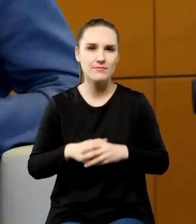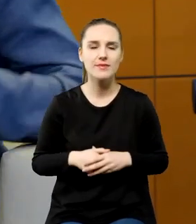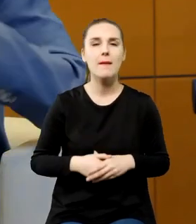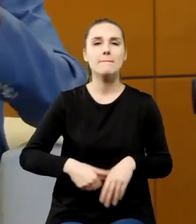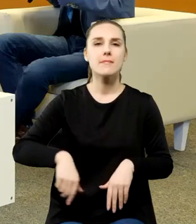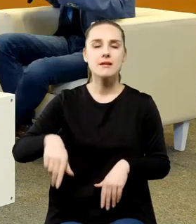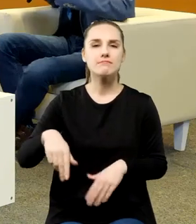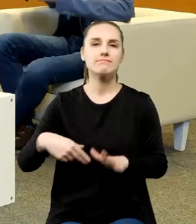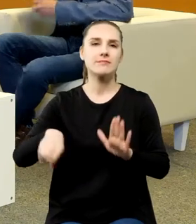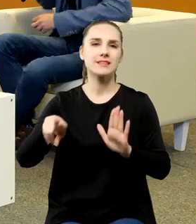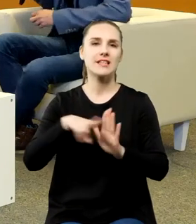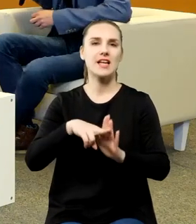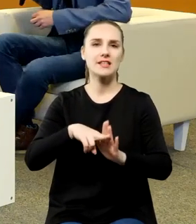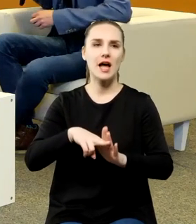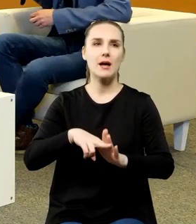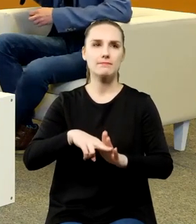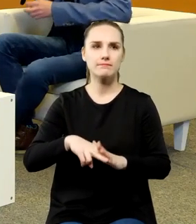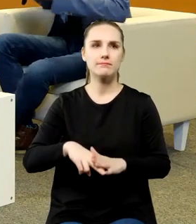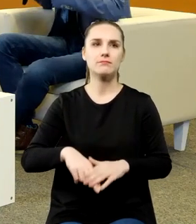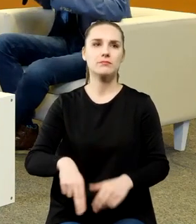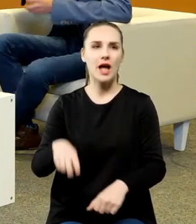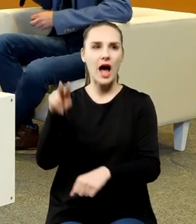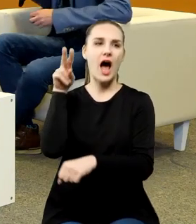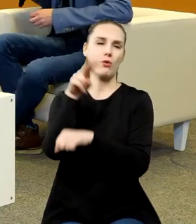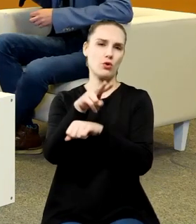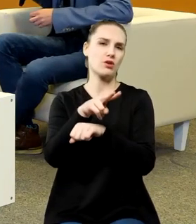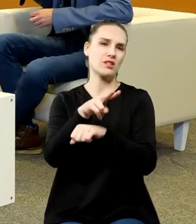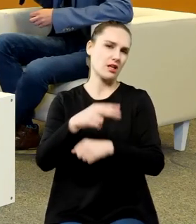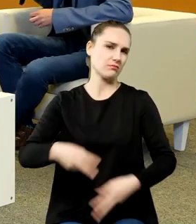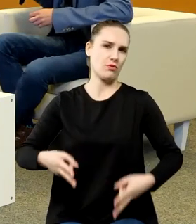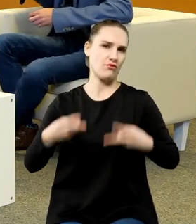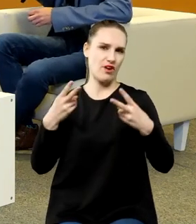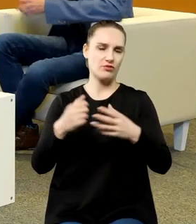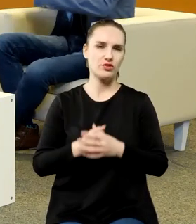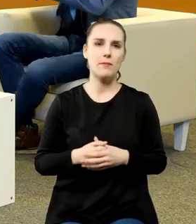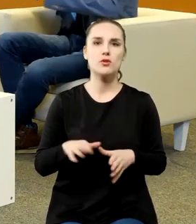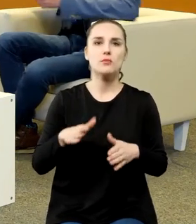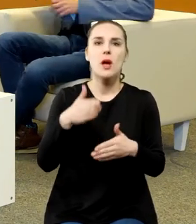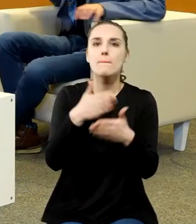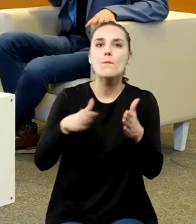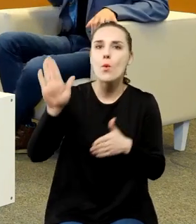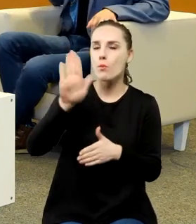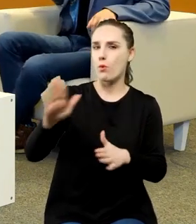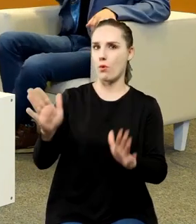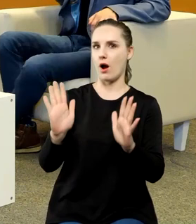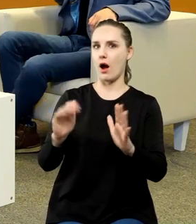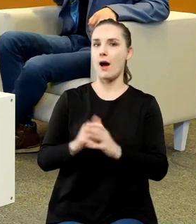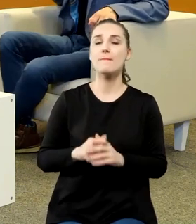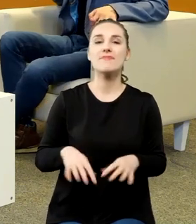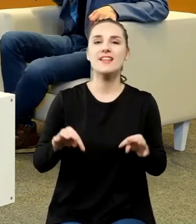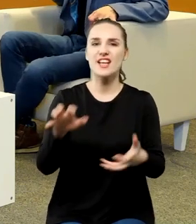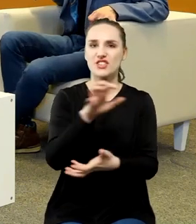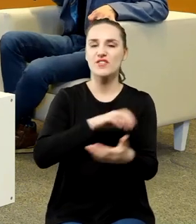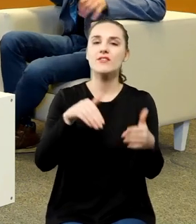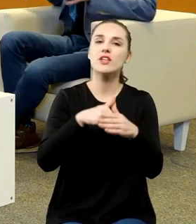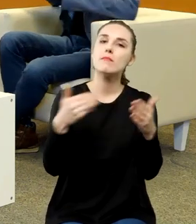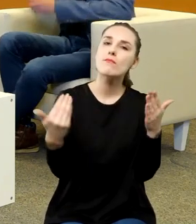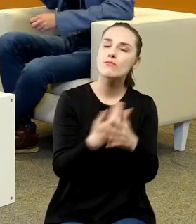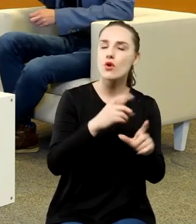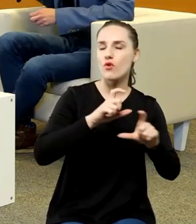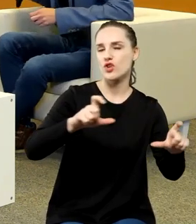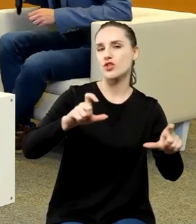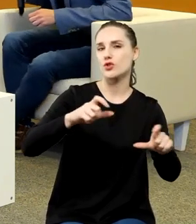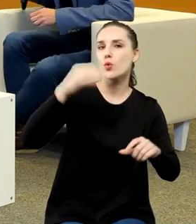ważna i te postacie się wręcz alegoryzuje jak takich półbogów i tego świata, gdzie już mamy takich praktycznie nowoczesnych uczonych,